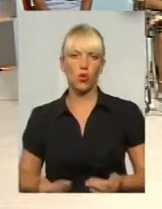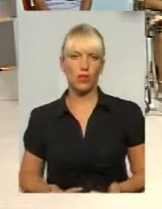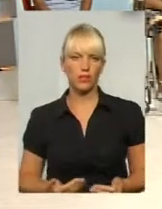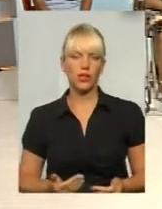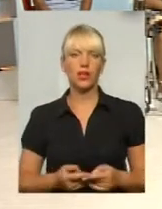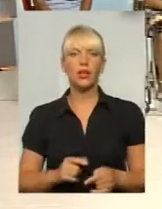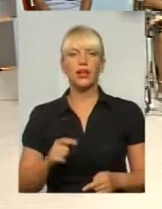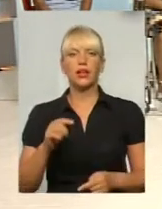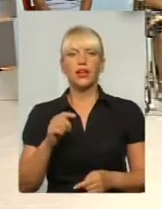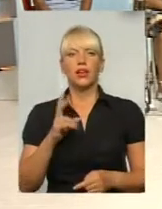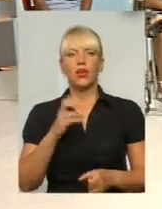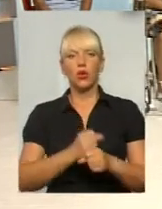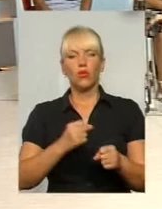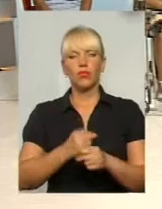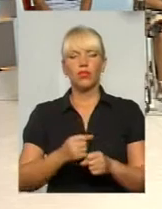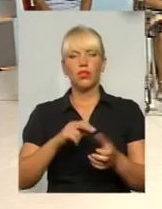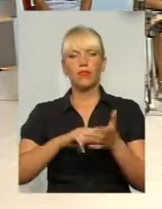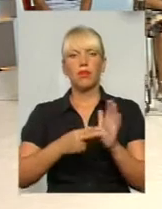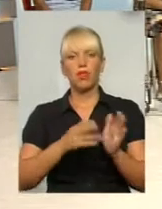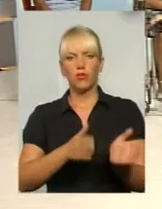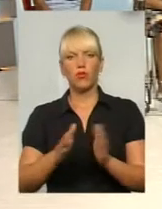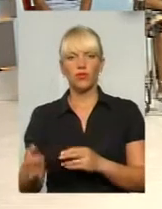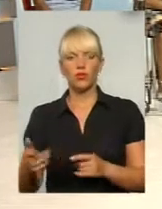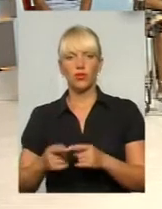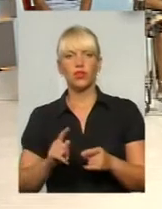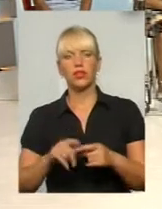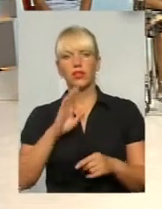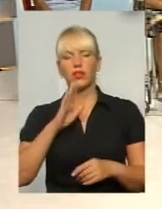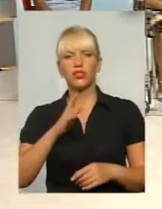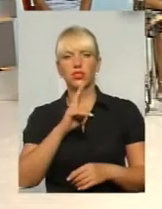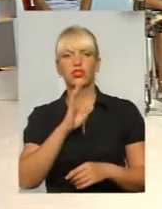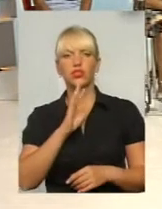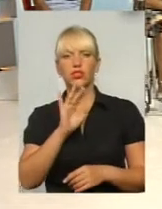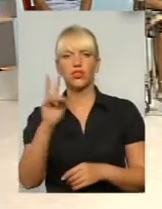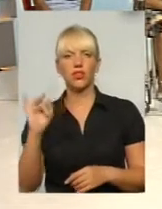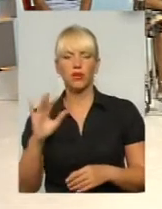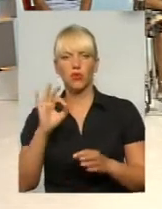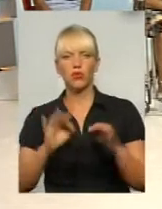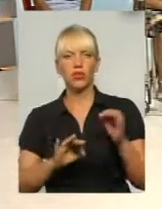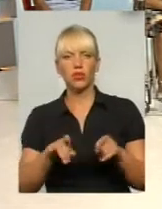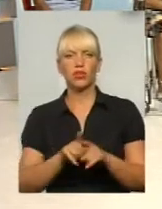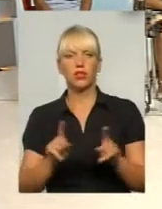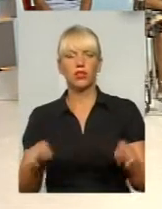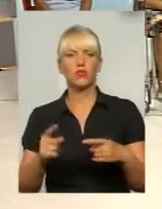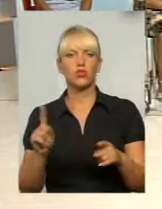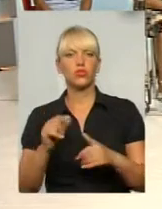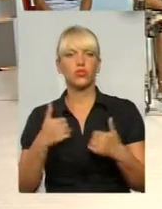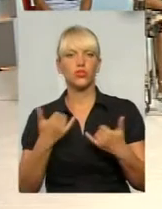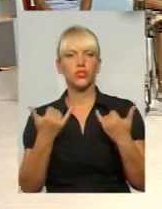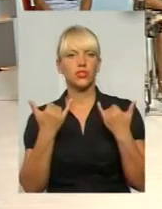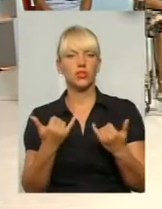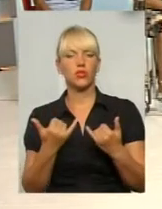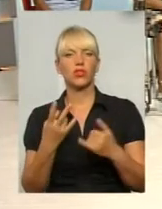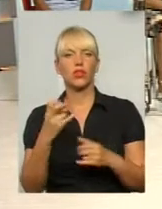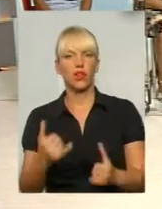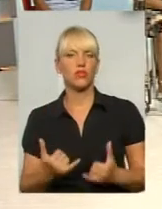Ну, робота йде планомірно. Наші чарівні жінки, вони так по природі, напевно, створені, що хочуть сьогодні, на сьогодні,